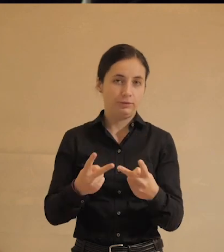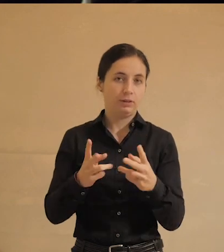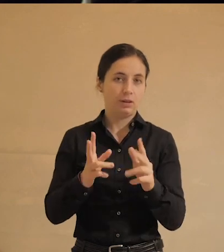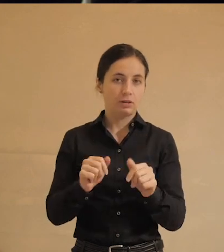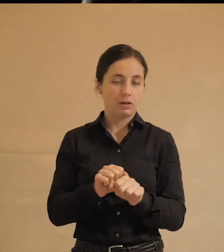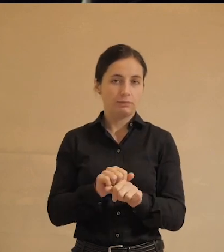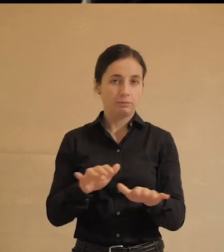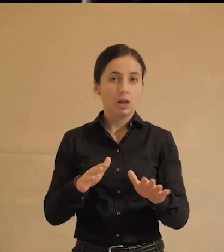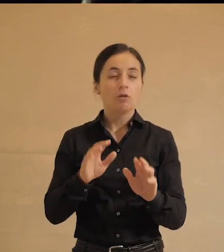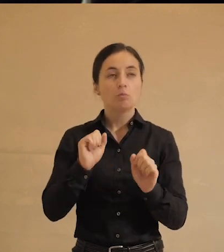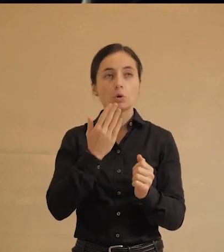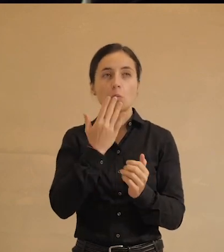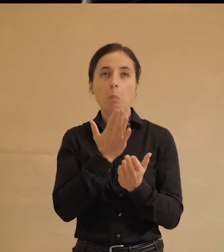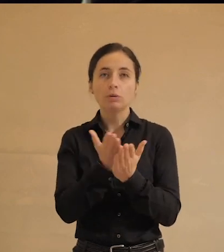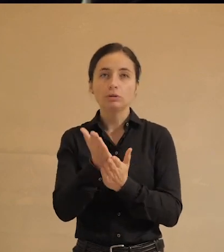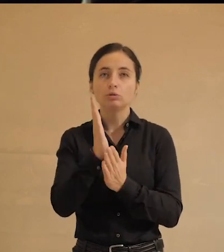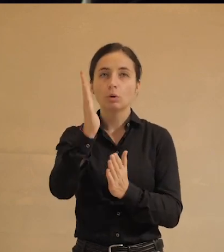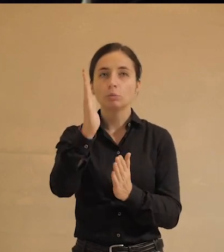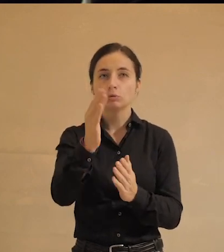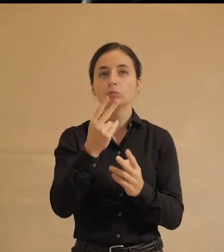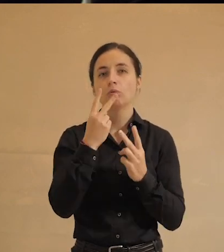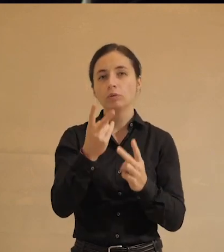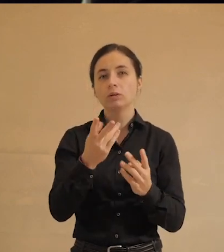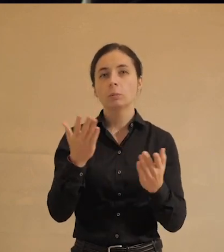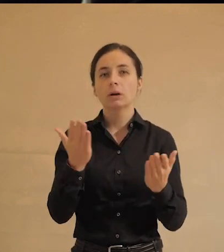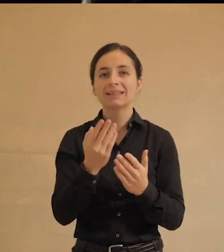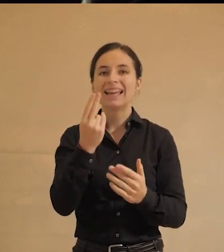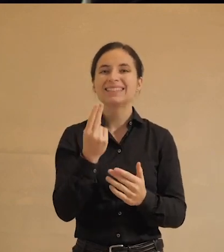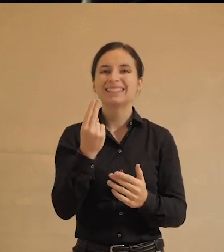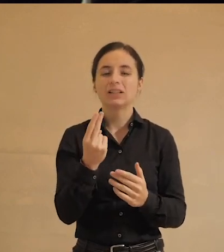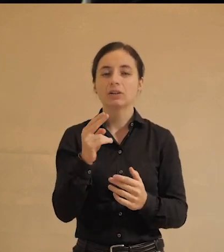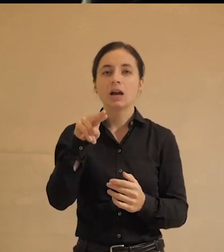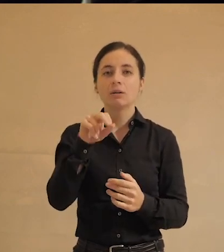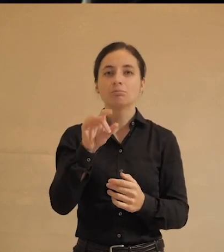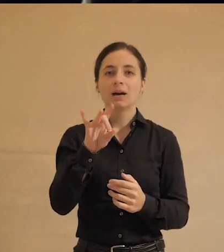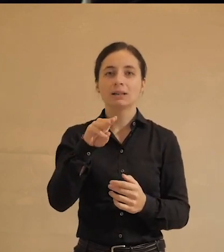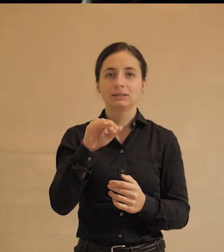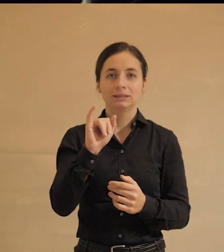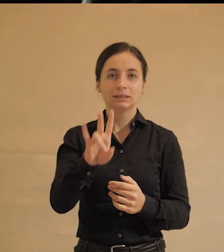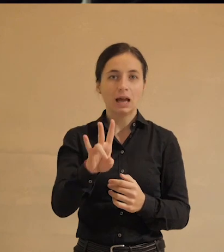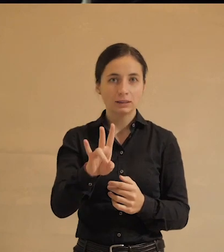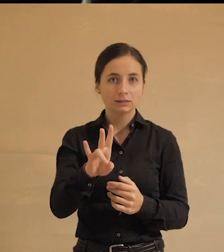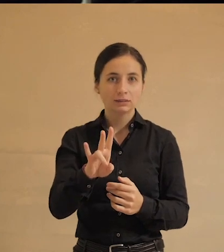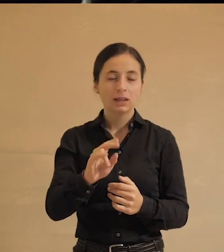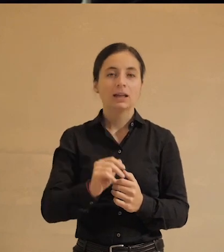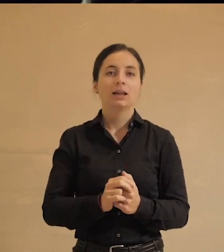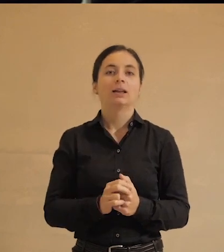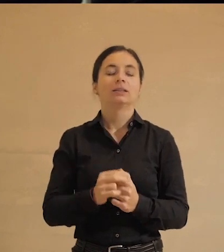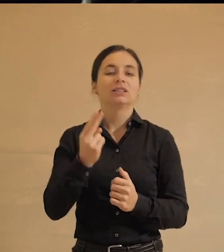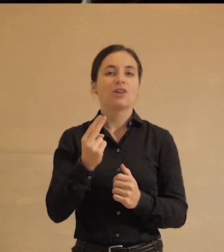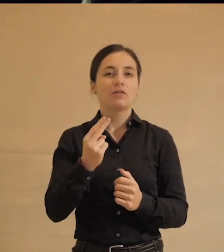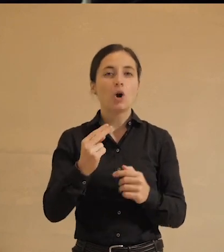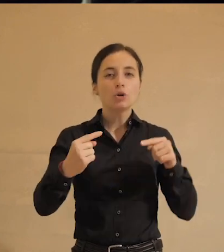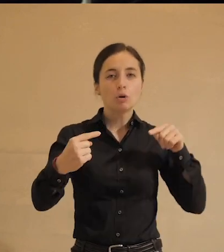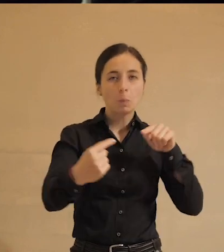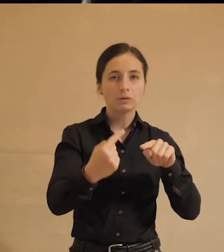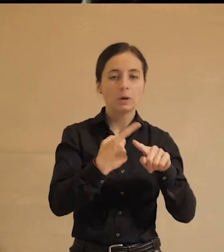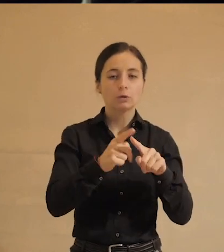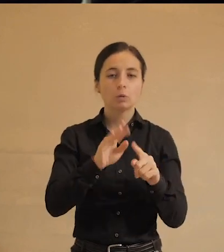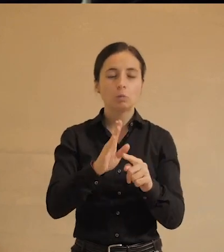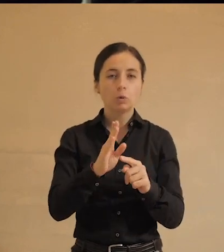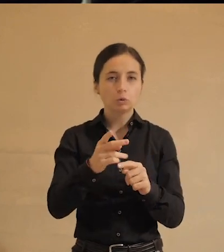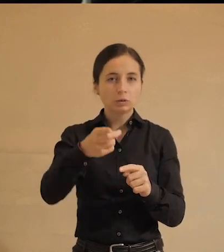в политическом будущем мы увидим скорее каких-нибудь там цифровых партизан, партизан цифрового сопротивления, которые будут бороться с